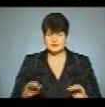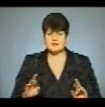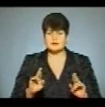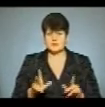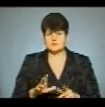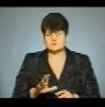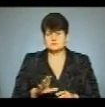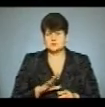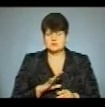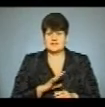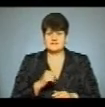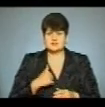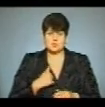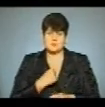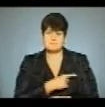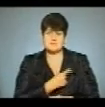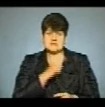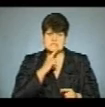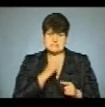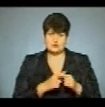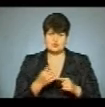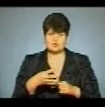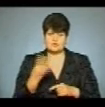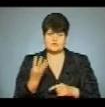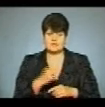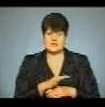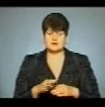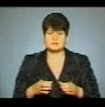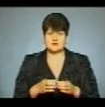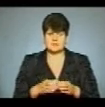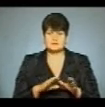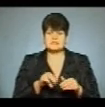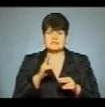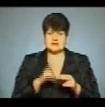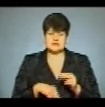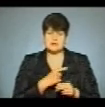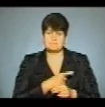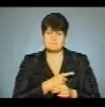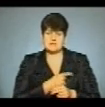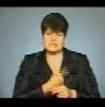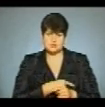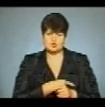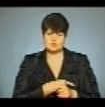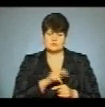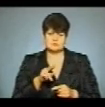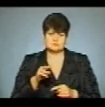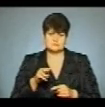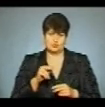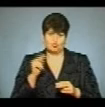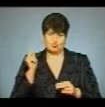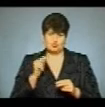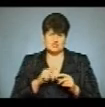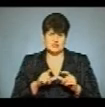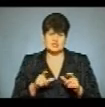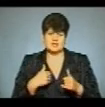стала військовою медсестрою 44-ї бригади. Після закінчення медичного училища я ще з ним могла знайти себе